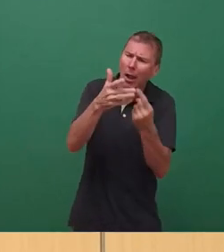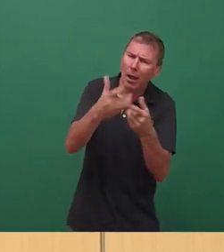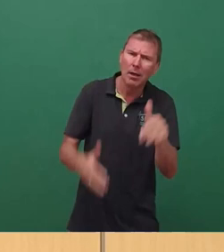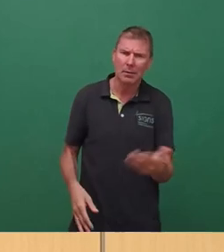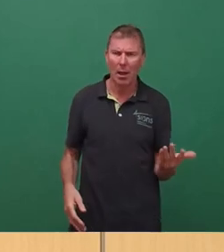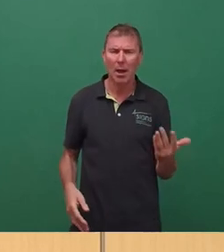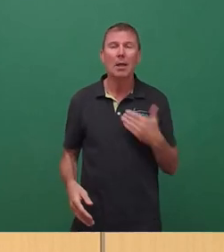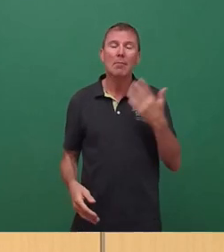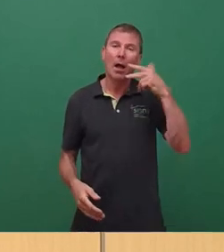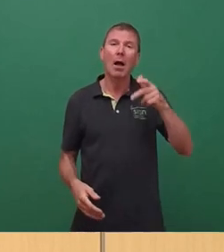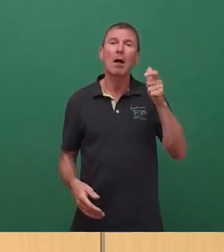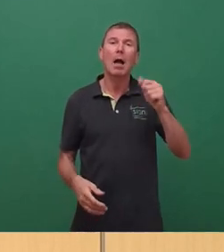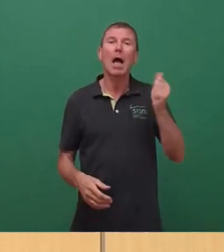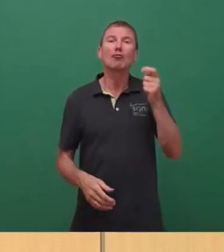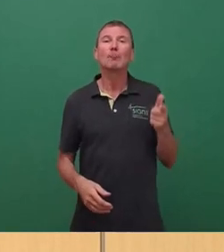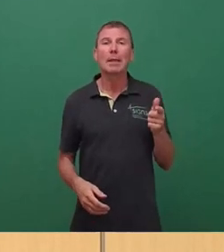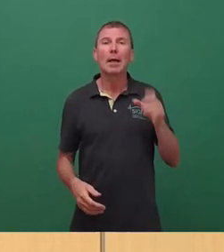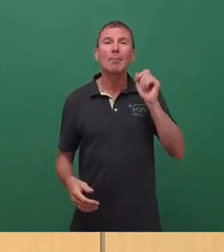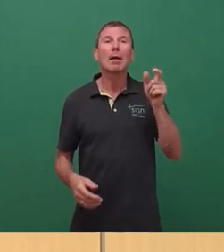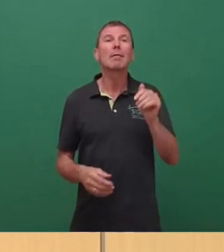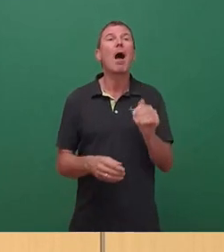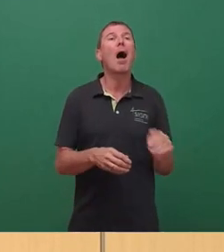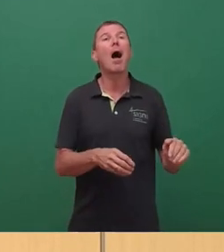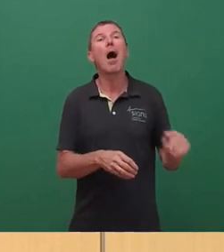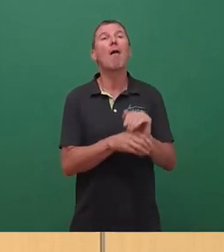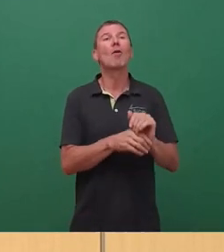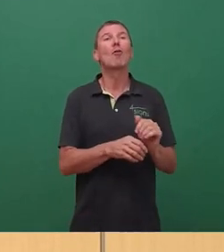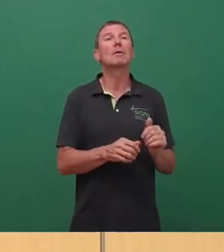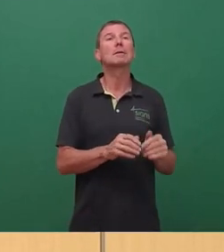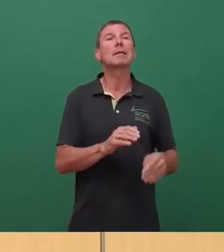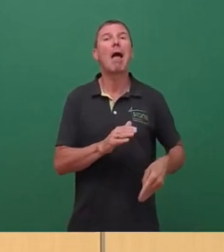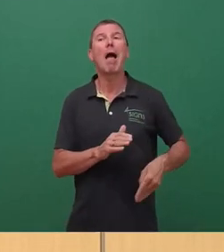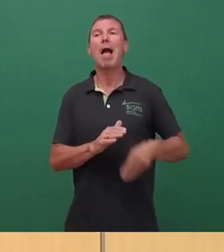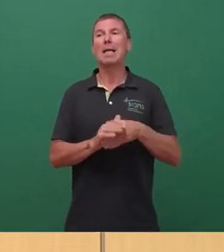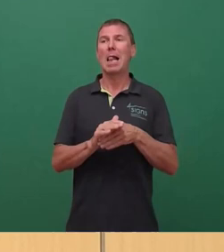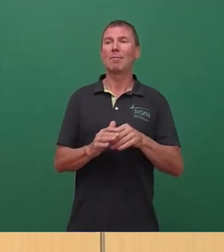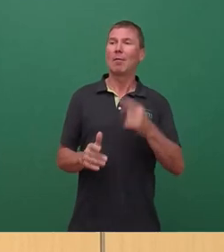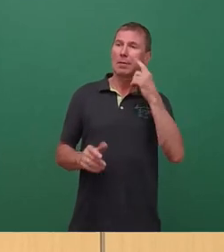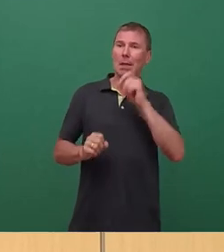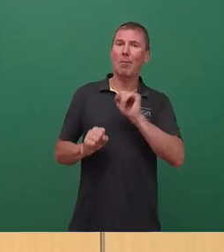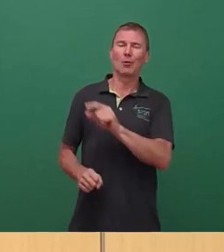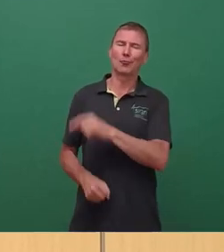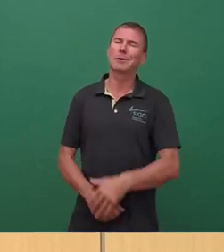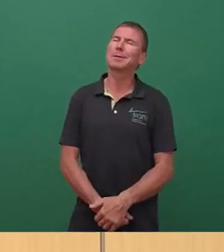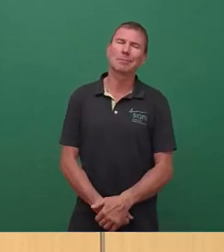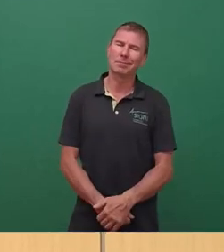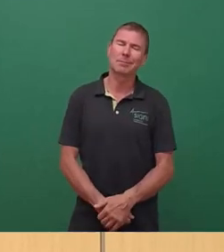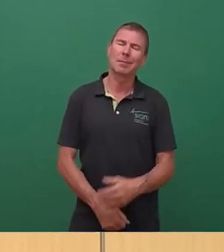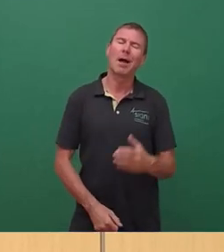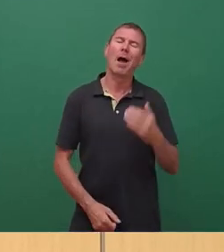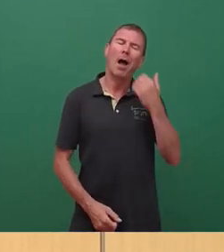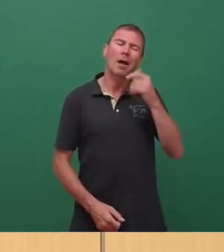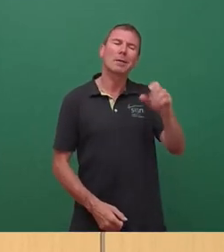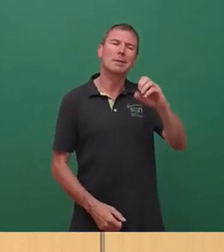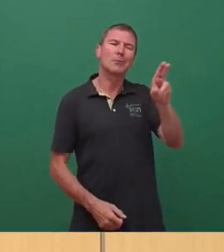Schmidt, also dieser Begrifflichkeit Erfüllungshilfe einer Interessengruppe sei da Denkmalschutz und das finde ich doch jetzt ein bisschen sehr dick